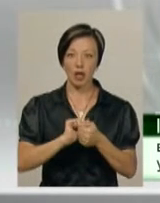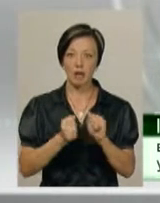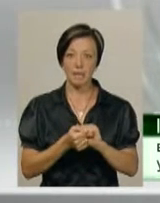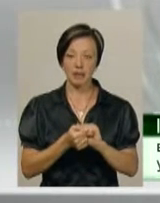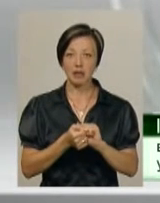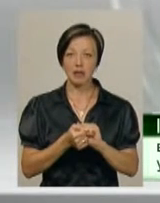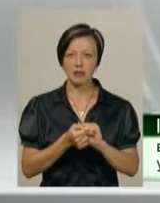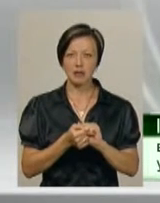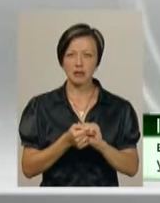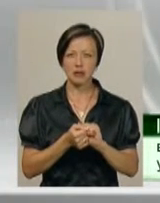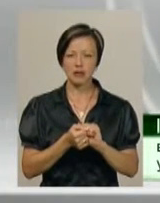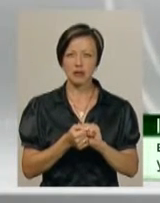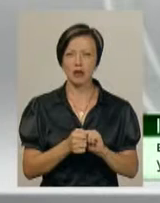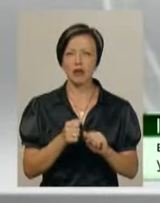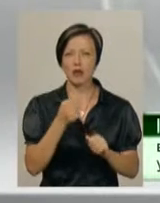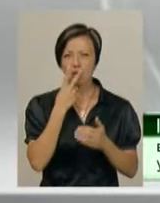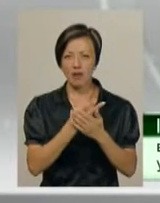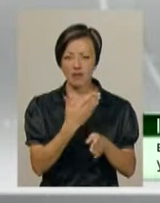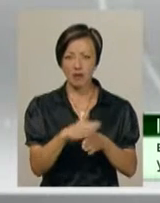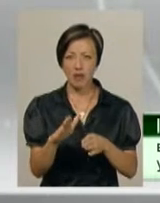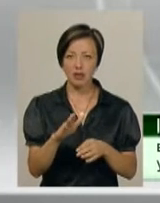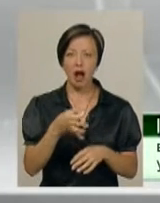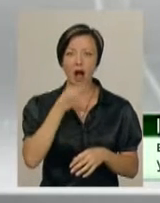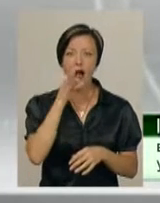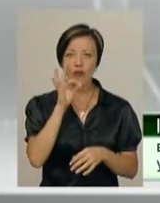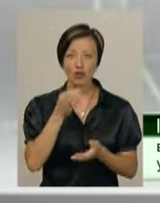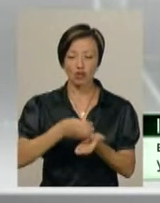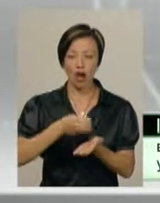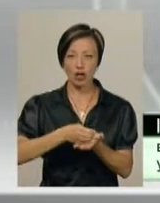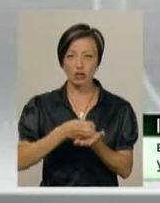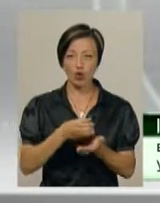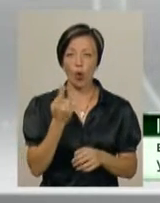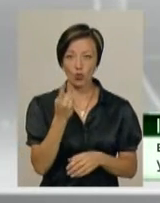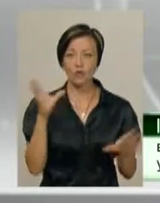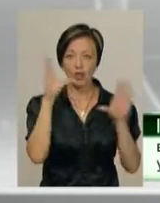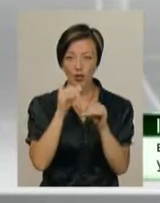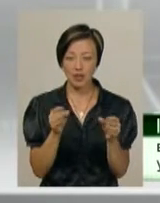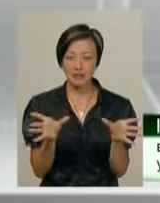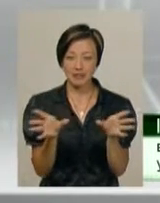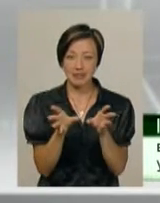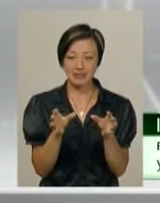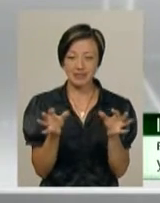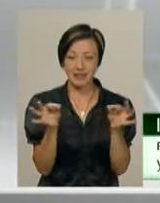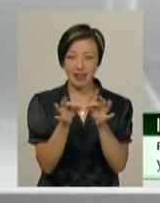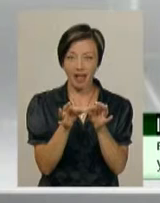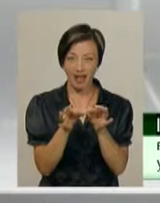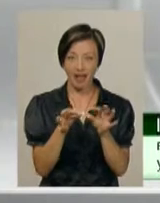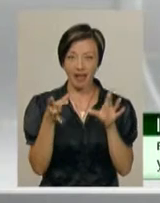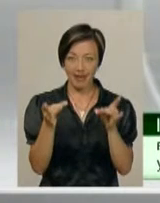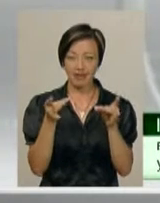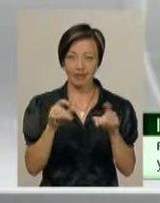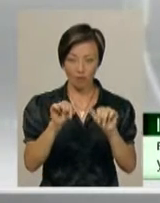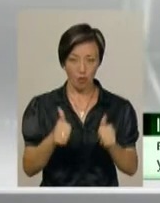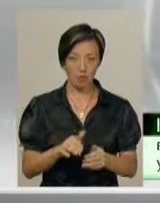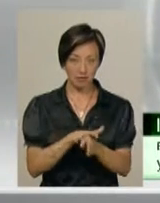айалету. Зокрема, виявлені фрагменти кавових чашечок. Одну вдалося навіть склеїти. Має цілу форму люльки